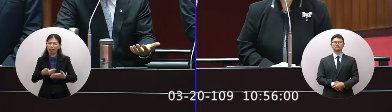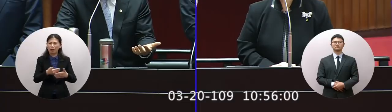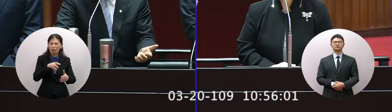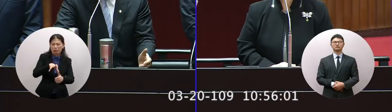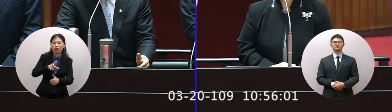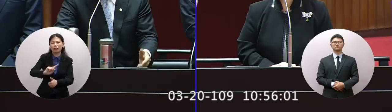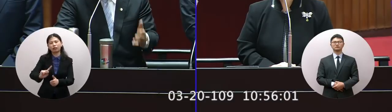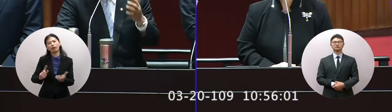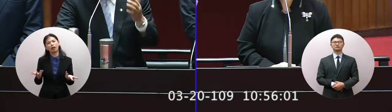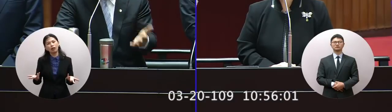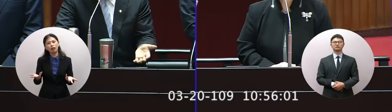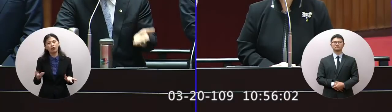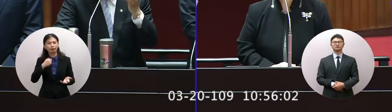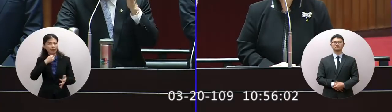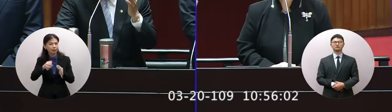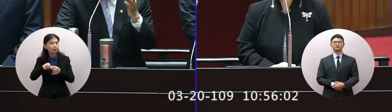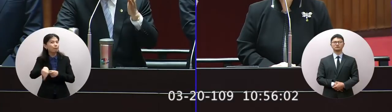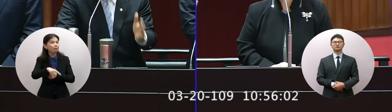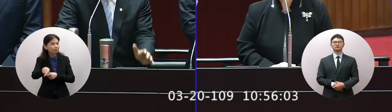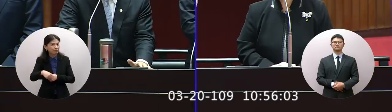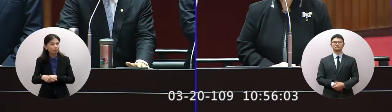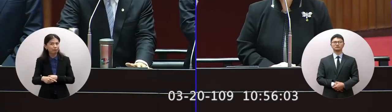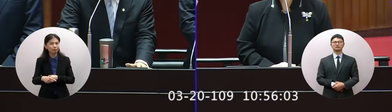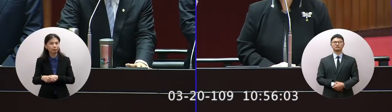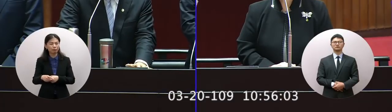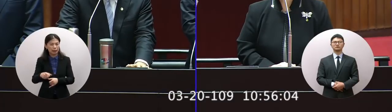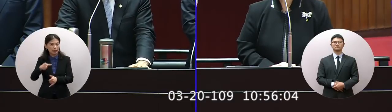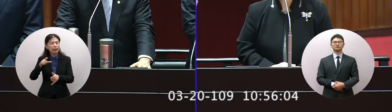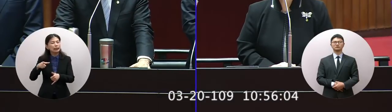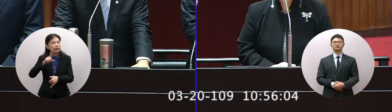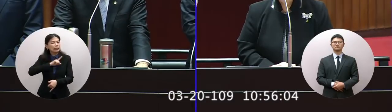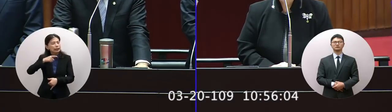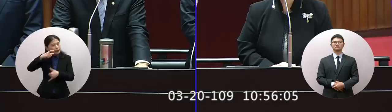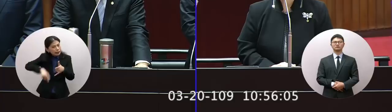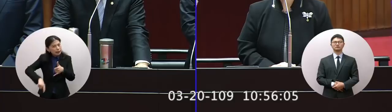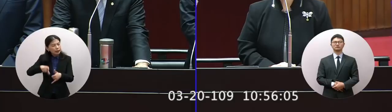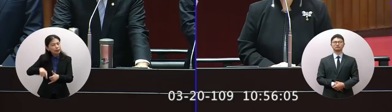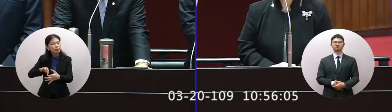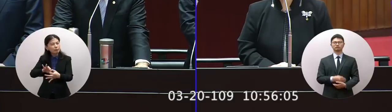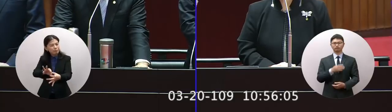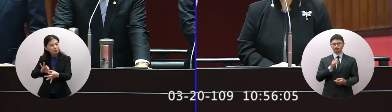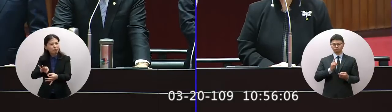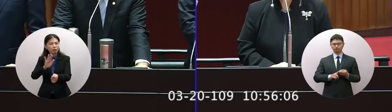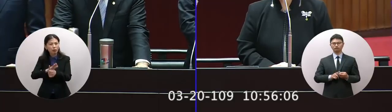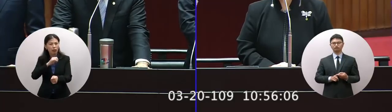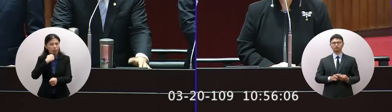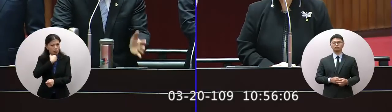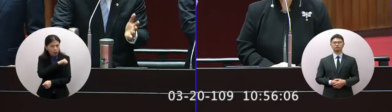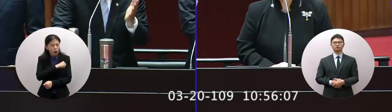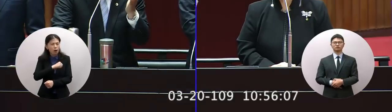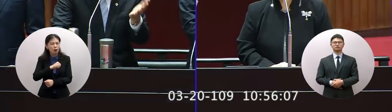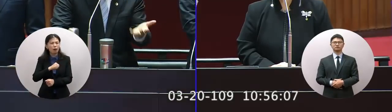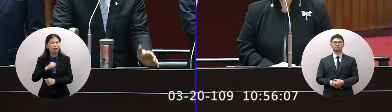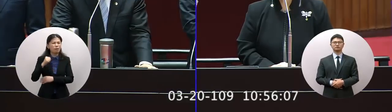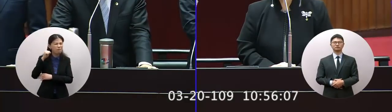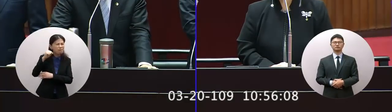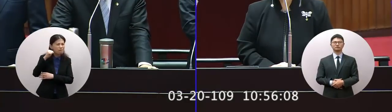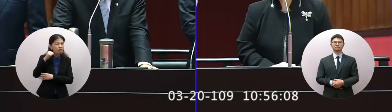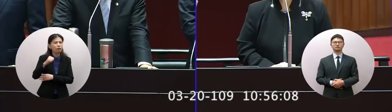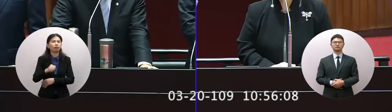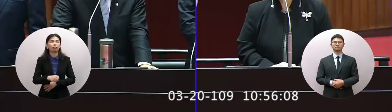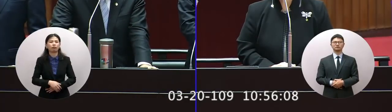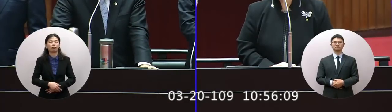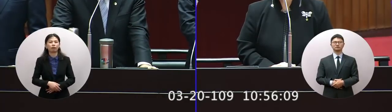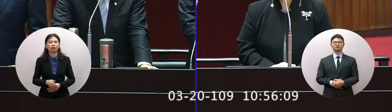的阻礙是台商都用個人的管理來為台灣來打通關